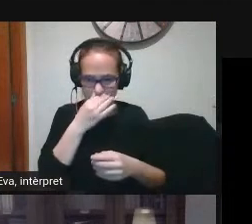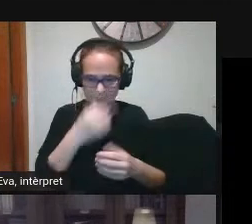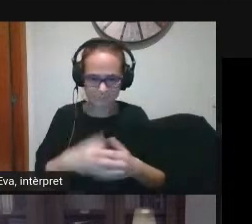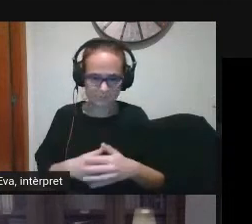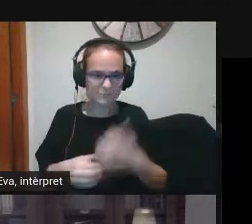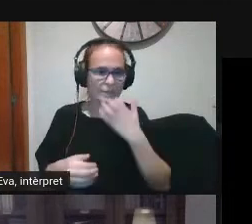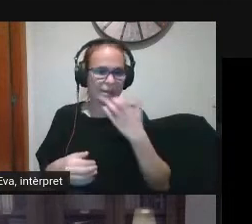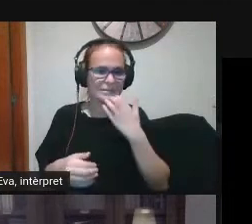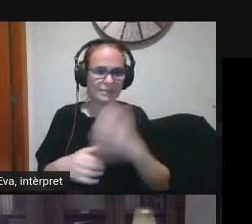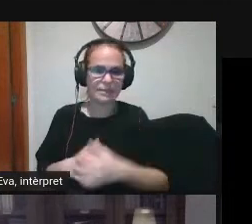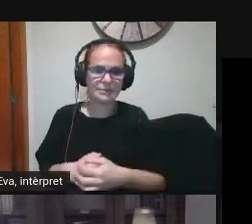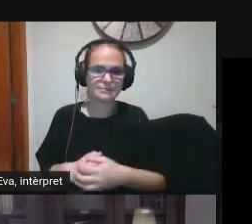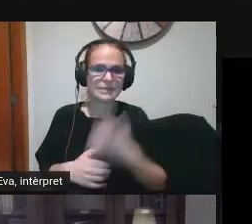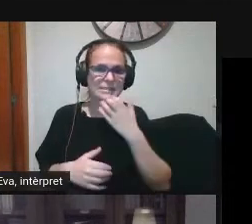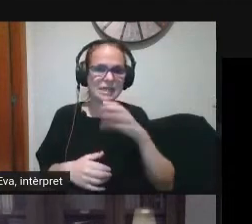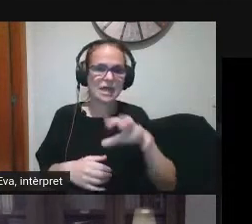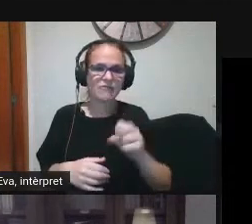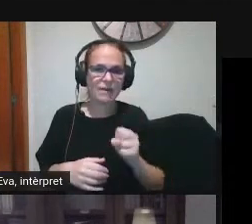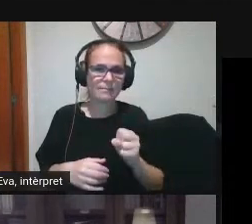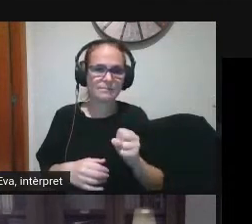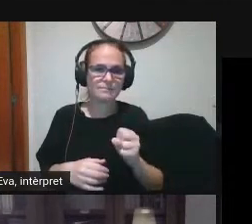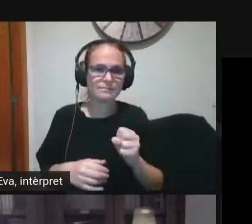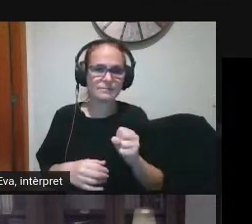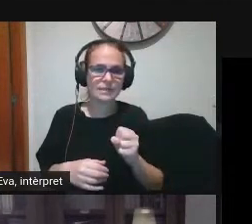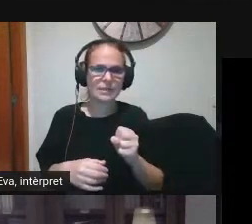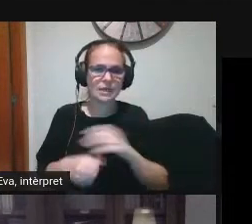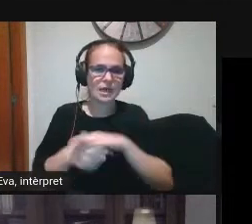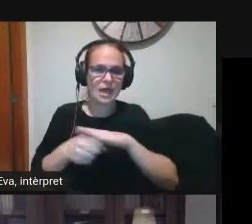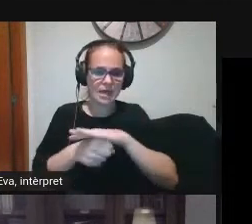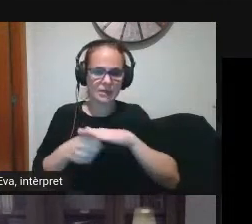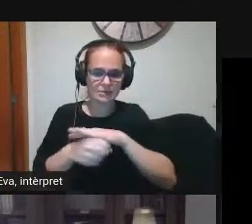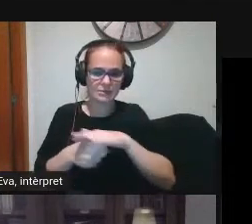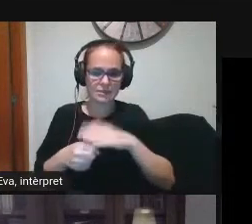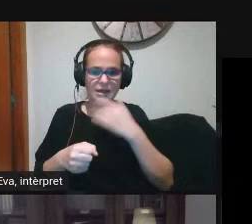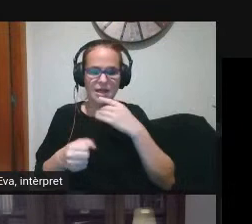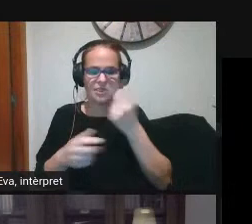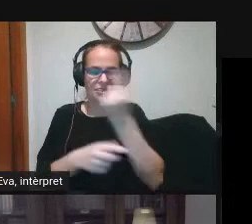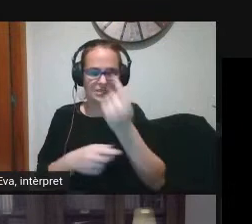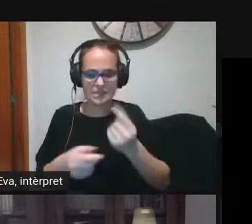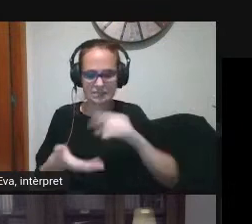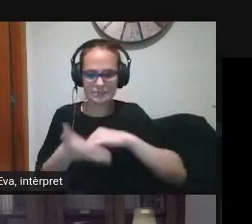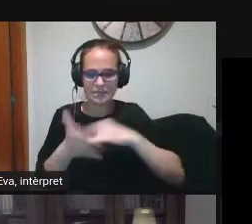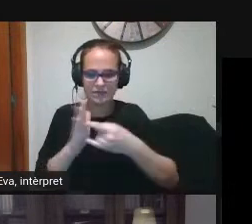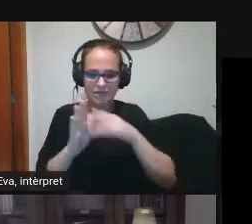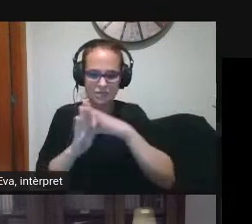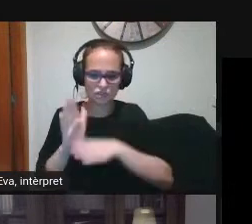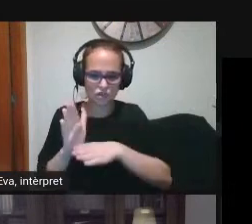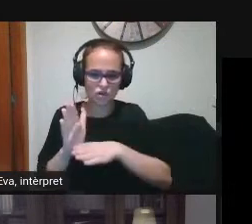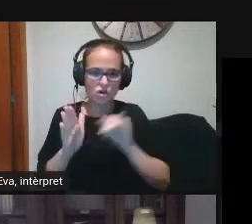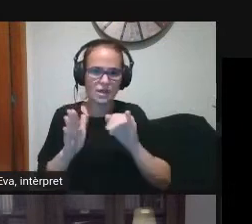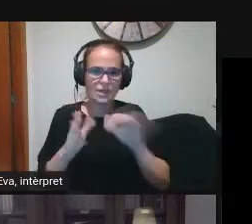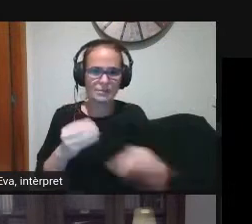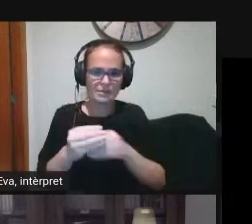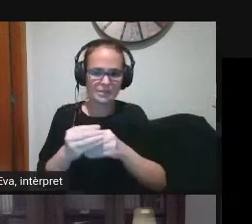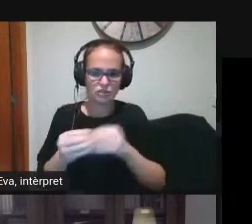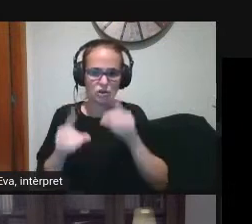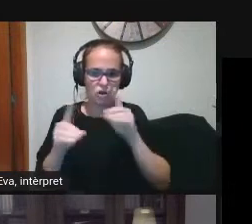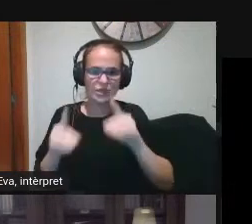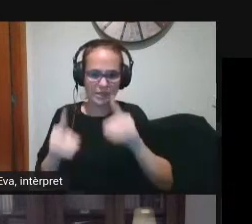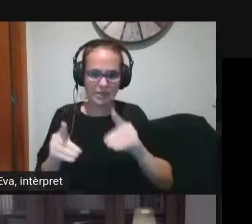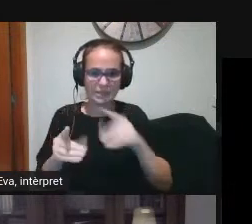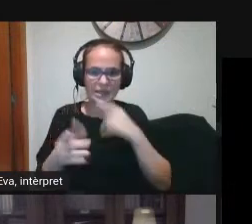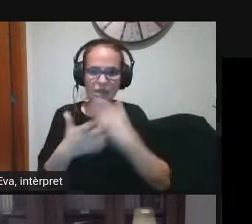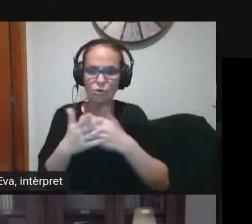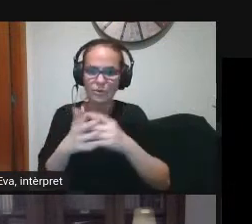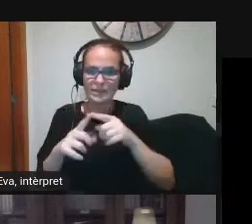si agafem la dimensió disseny planificació i implementació didàctica en el document de